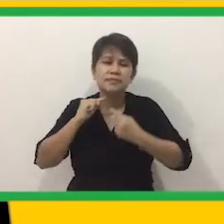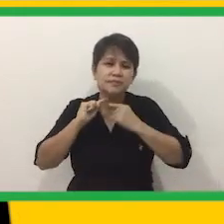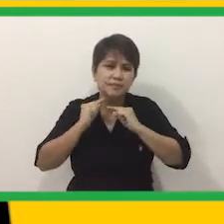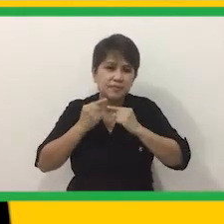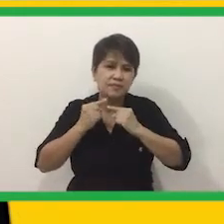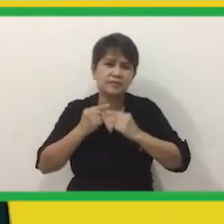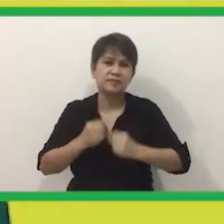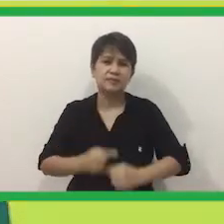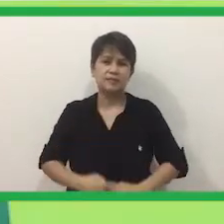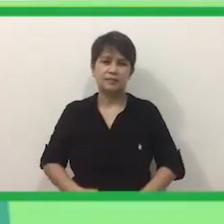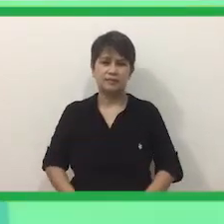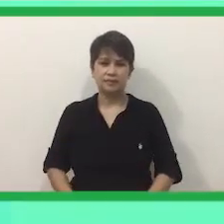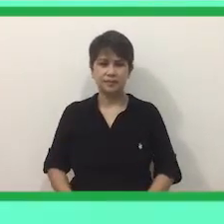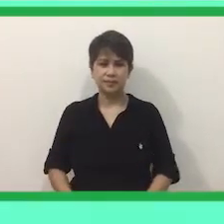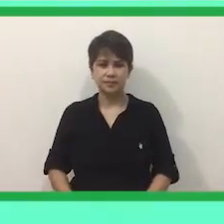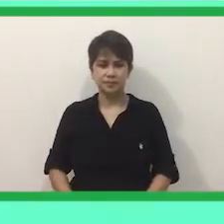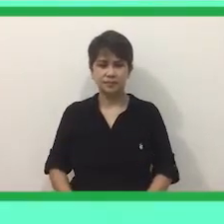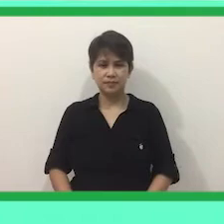Lalamunan